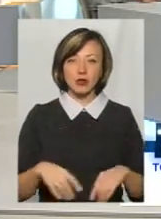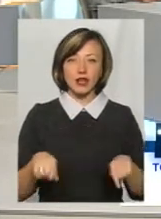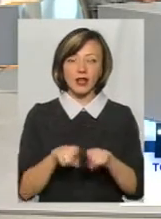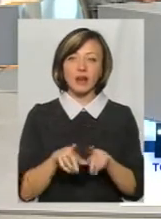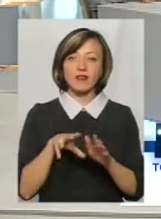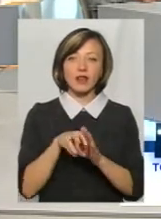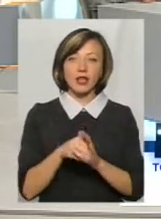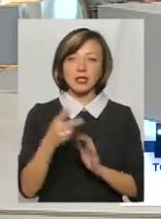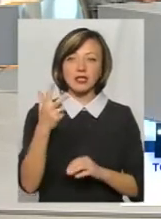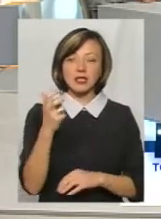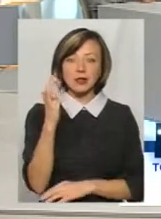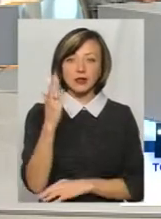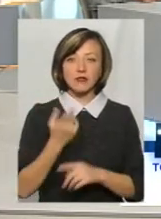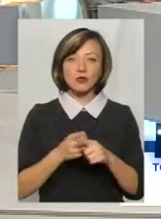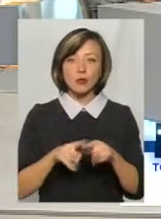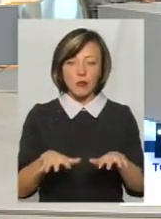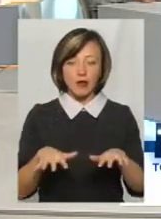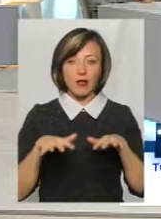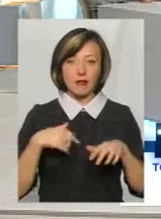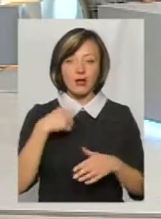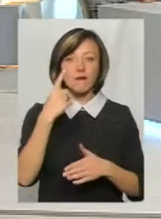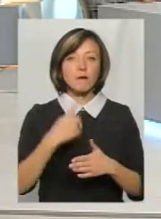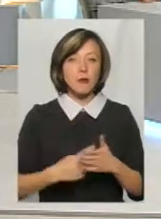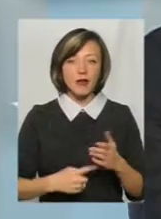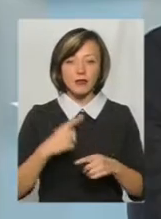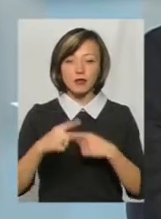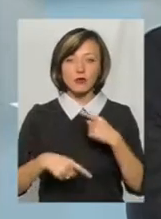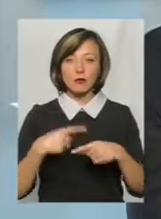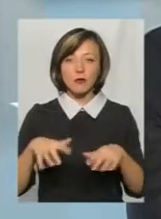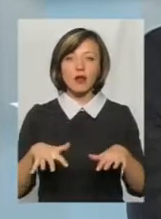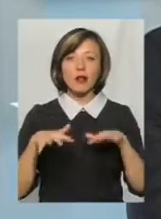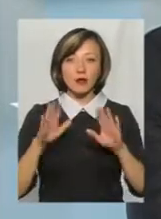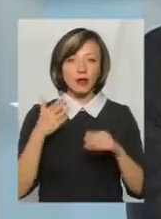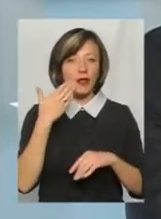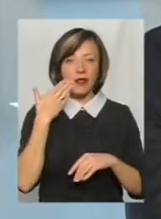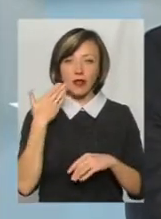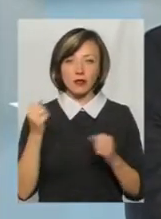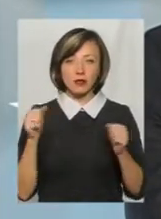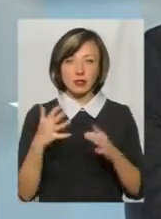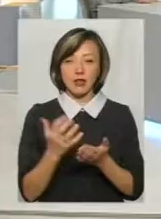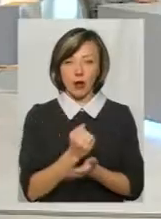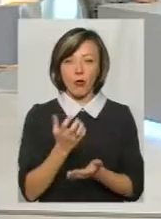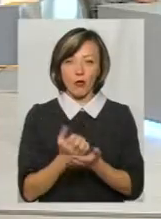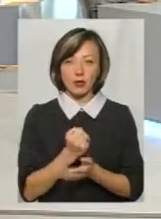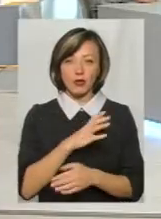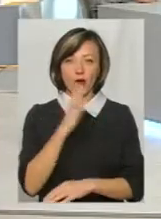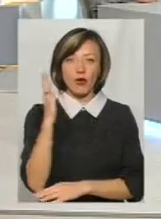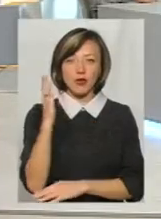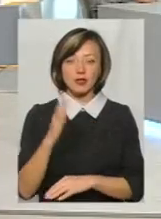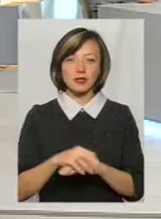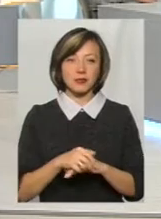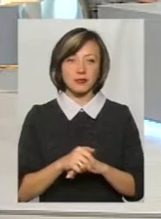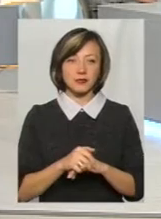300 голосів і в цьому парламенті, і я впевнений, що і наступному парламенті буде налегко зібрати. Ну знаходились, правда, зголоси, коли